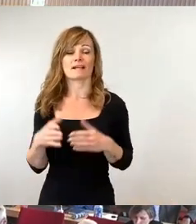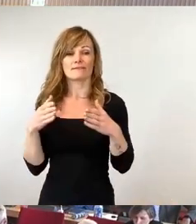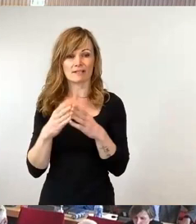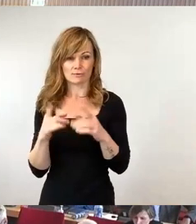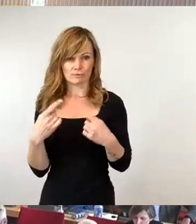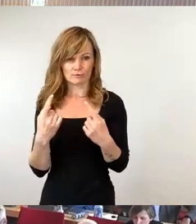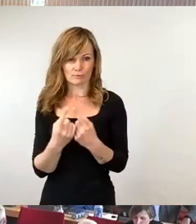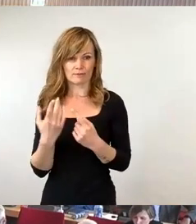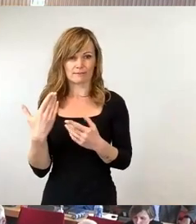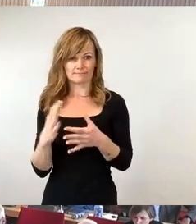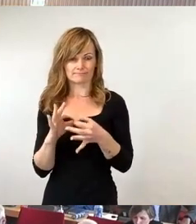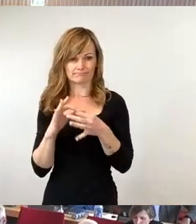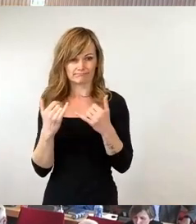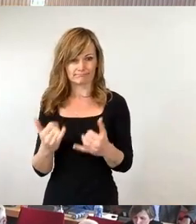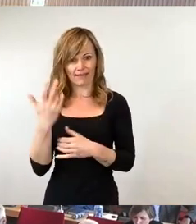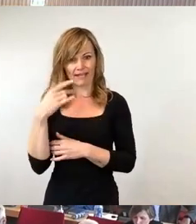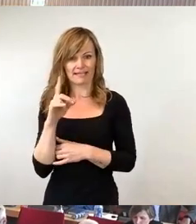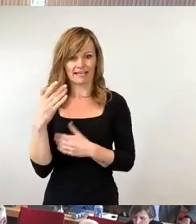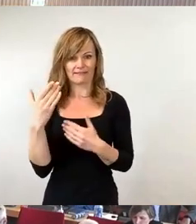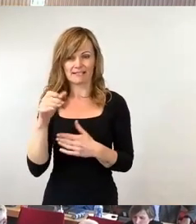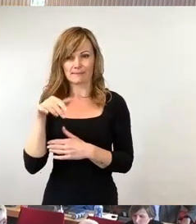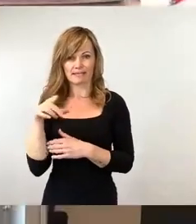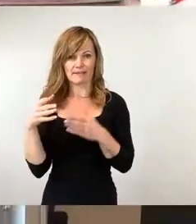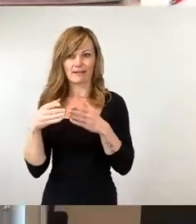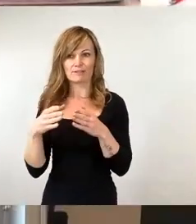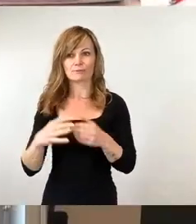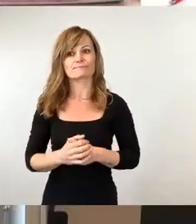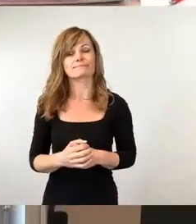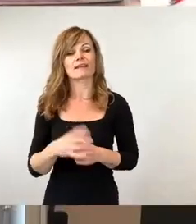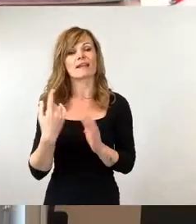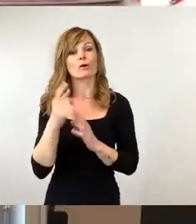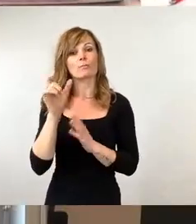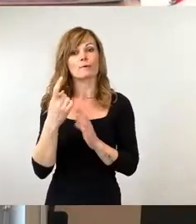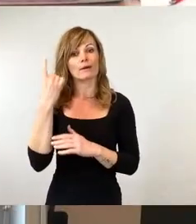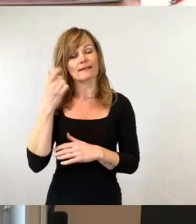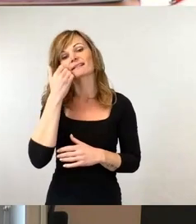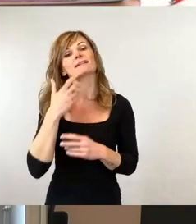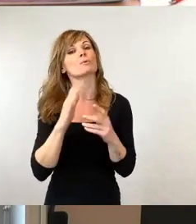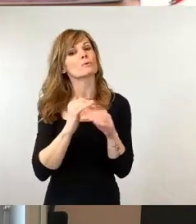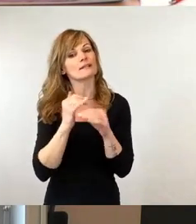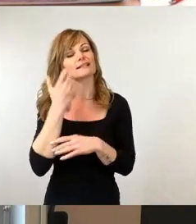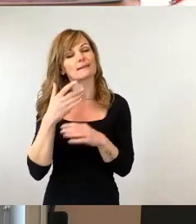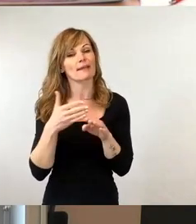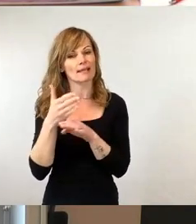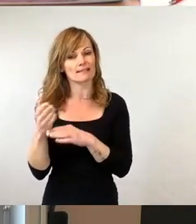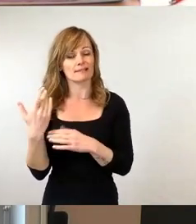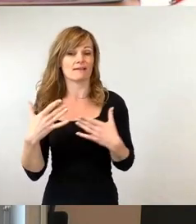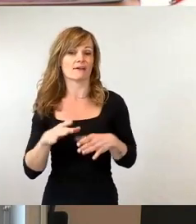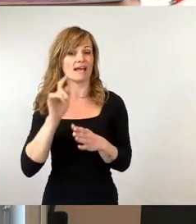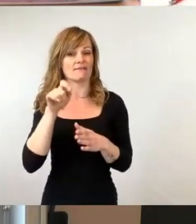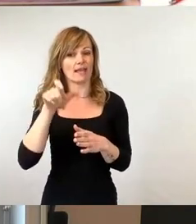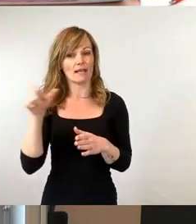Herr Oberbürgermeister, liebe Kolleginnen und Kollegen, liebe Gäste, die Freien Wähler werfen in ihrer aktuellen Stunde